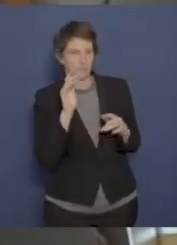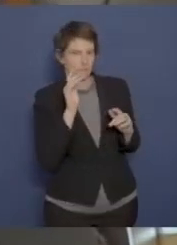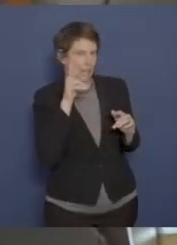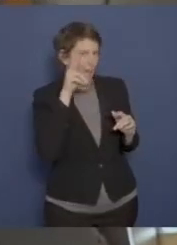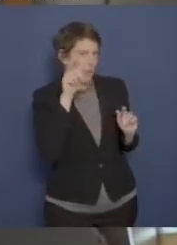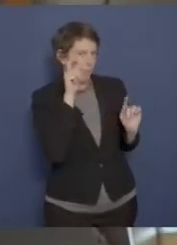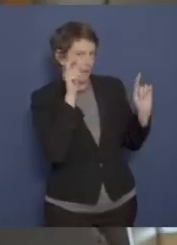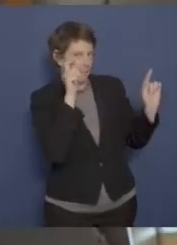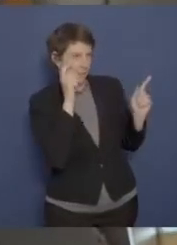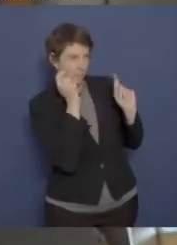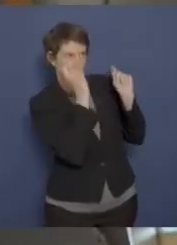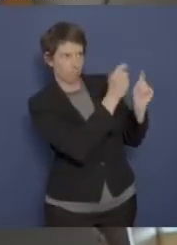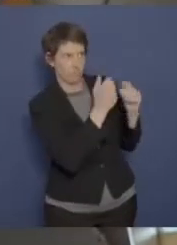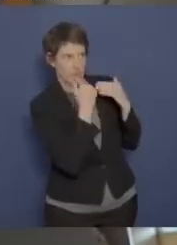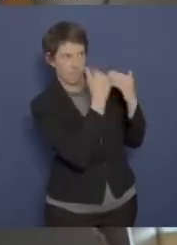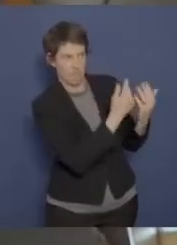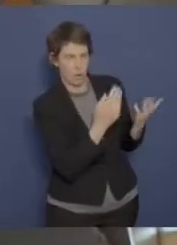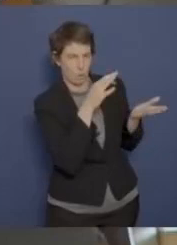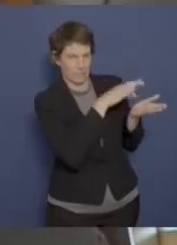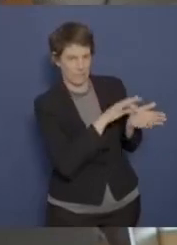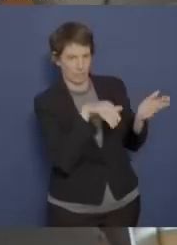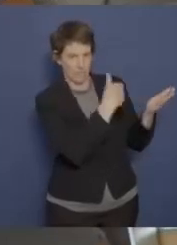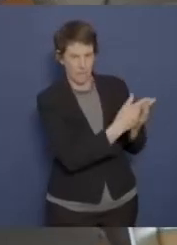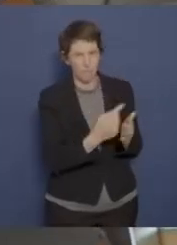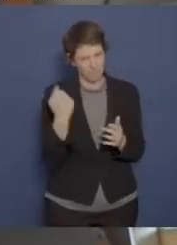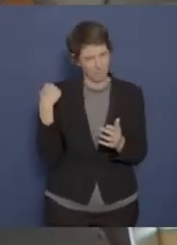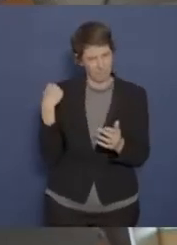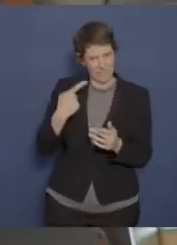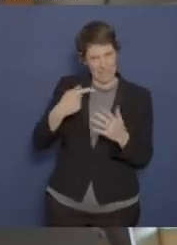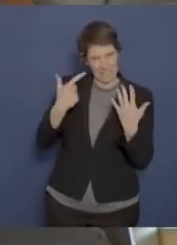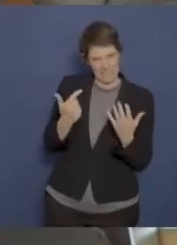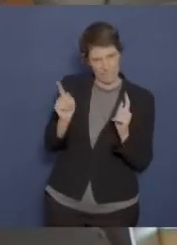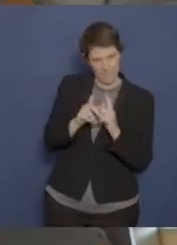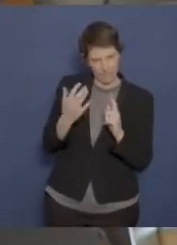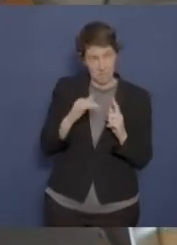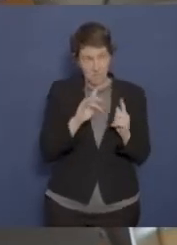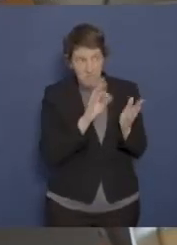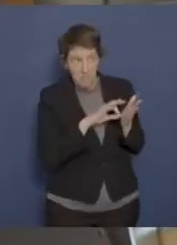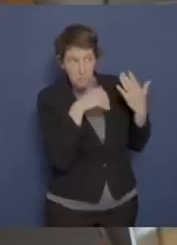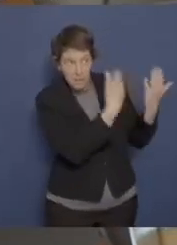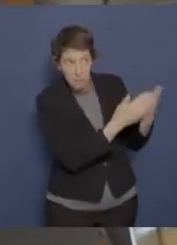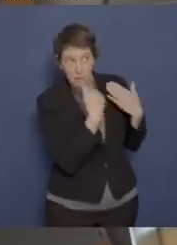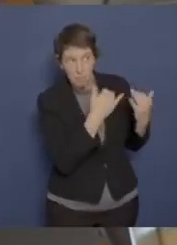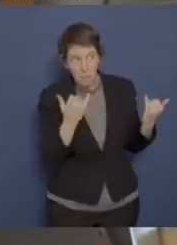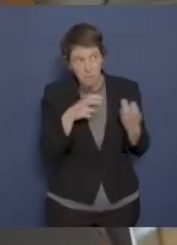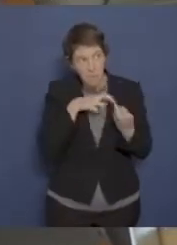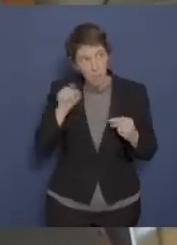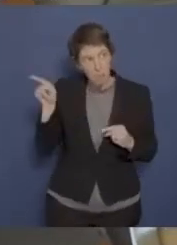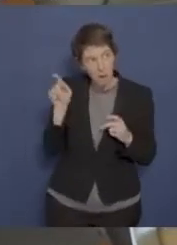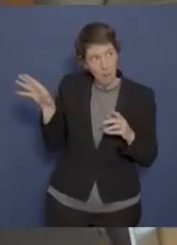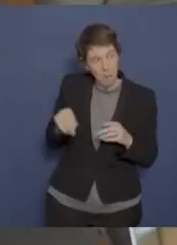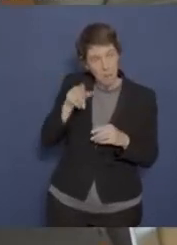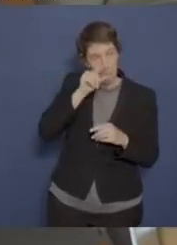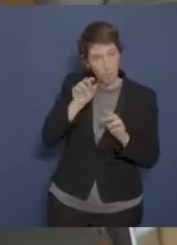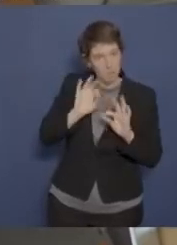Herrn Biden während des G7-Treffens gegeben hat, bezüglich dessen, wie